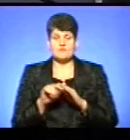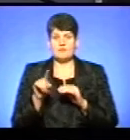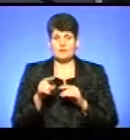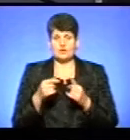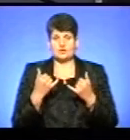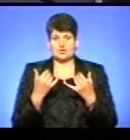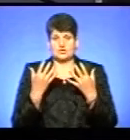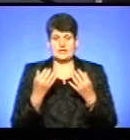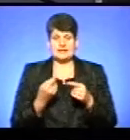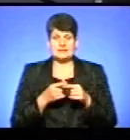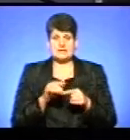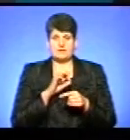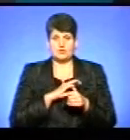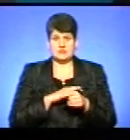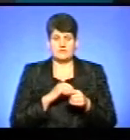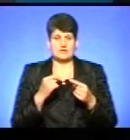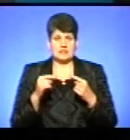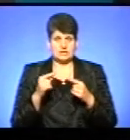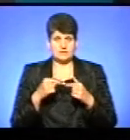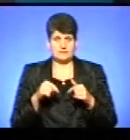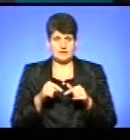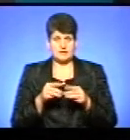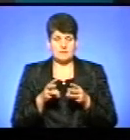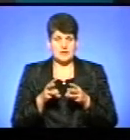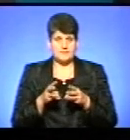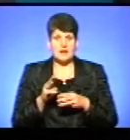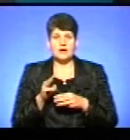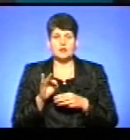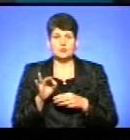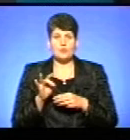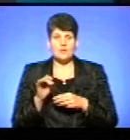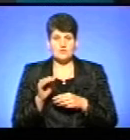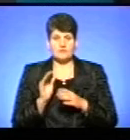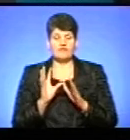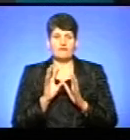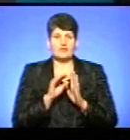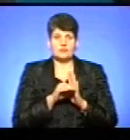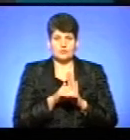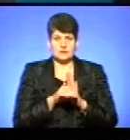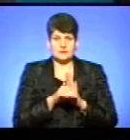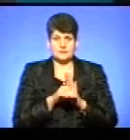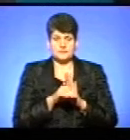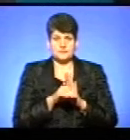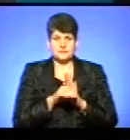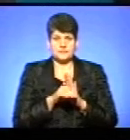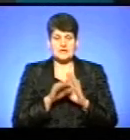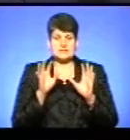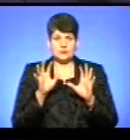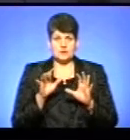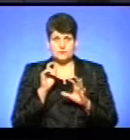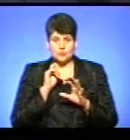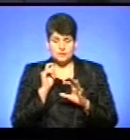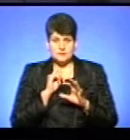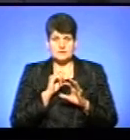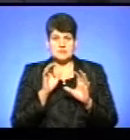на сьогоднішній день – це використання альтернативних видів палива, а торф віднесений до законодавством України,